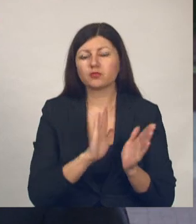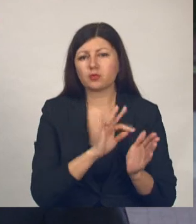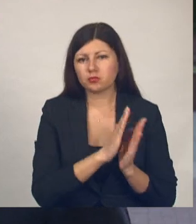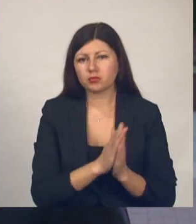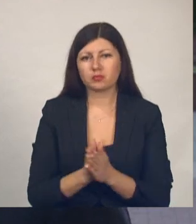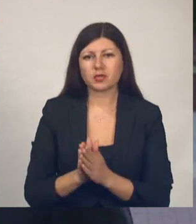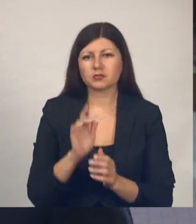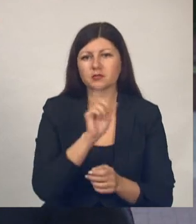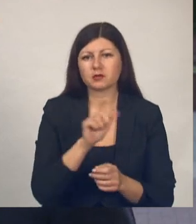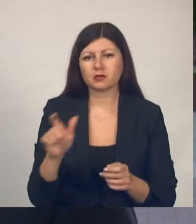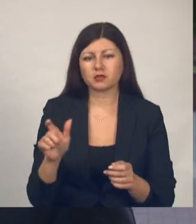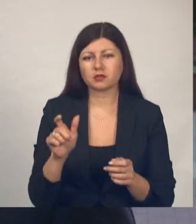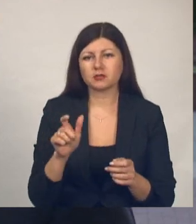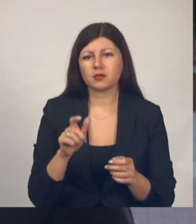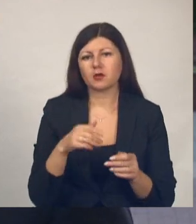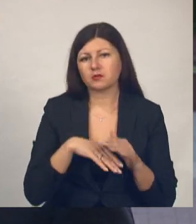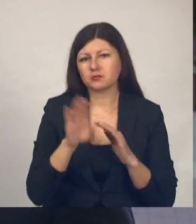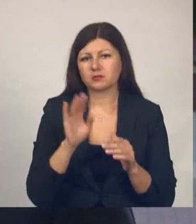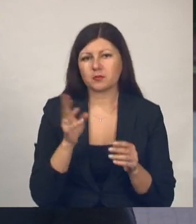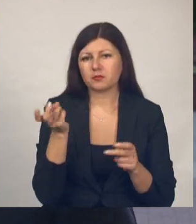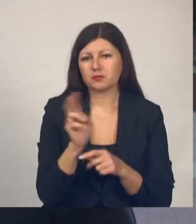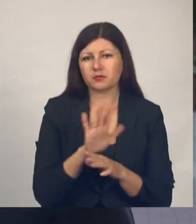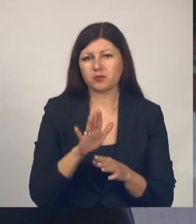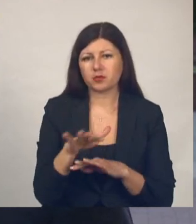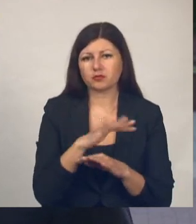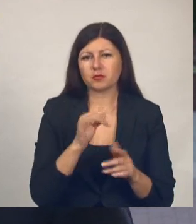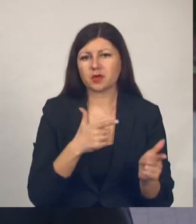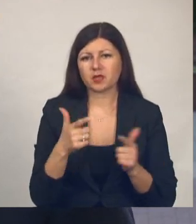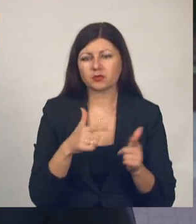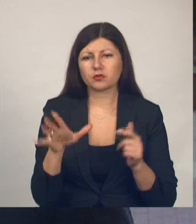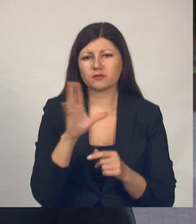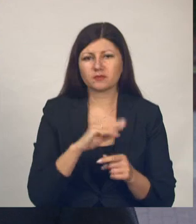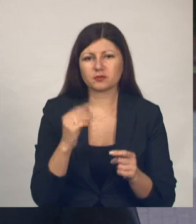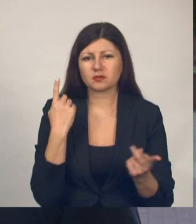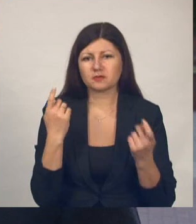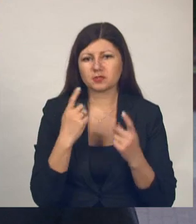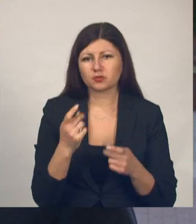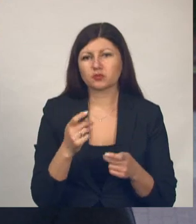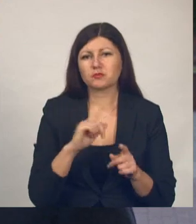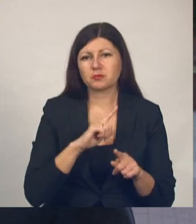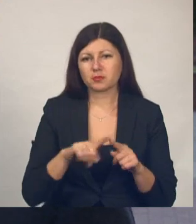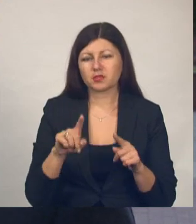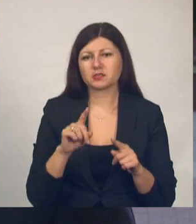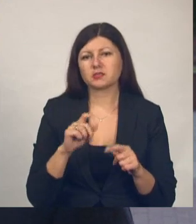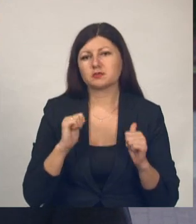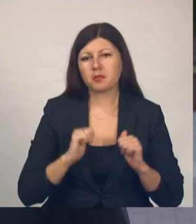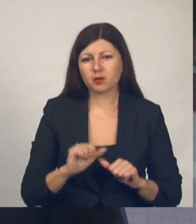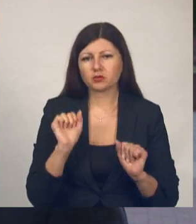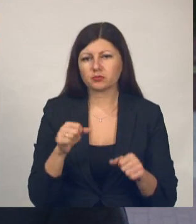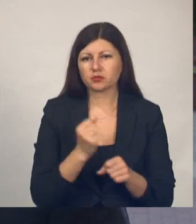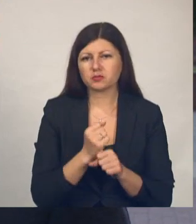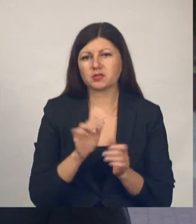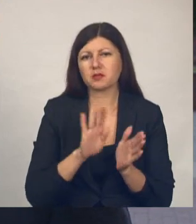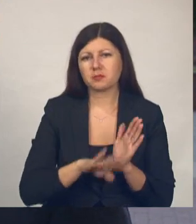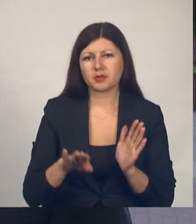граждан покинуть площадь. И для этого подготовлена вся инфраструктура. Мы сможем это сделать быстро, спокойно, без